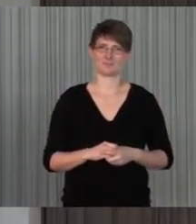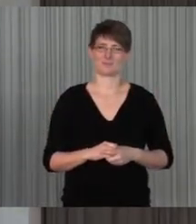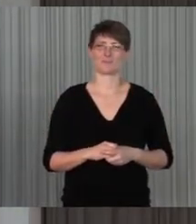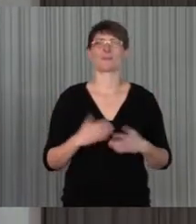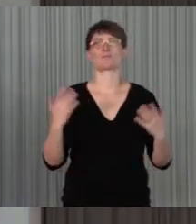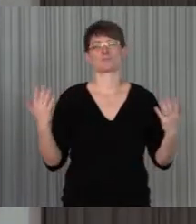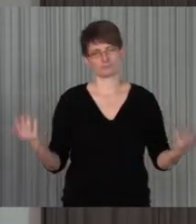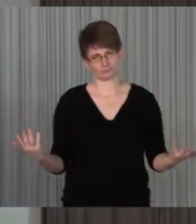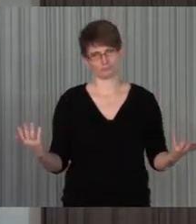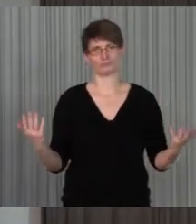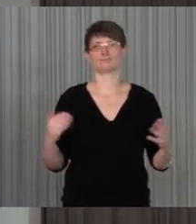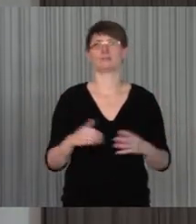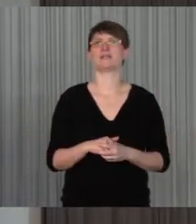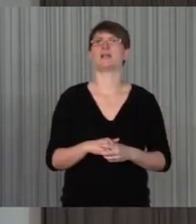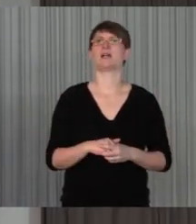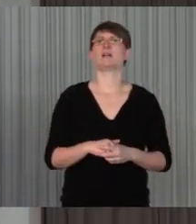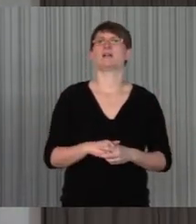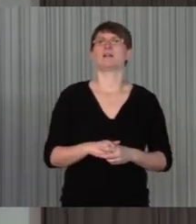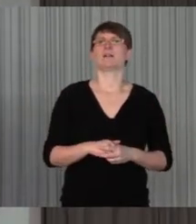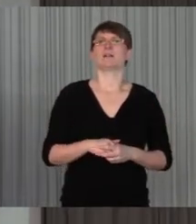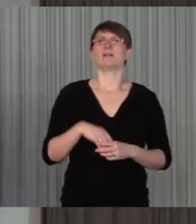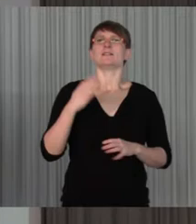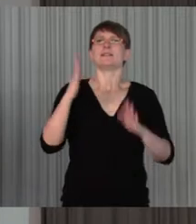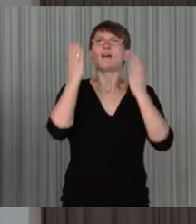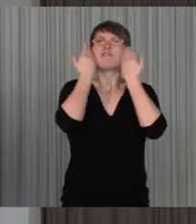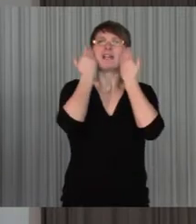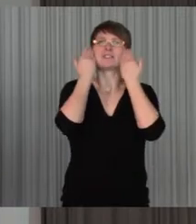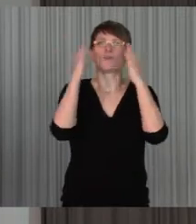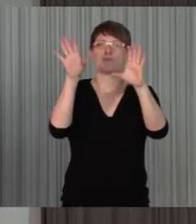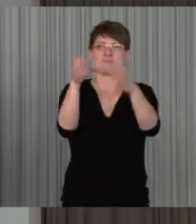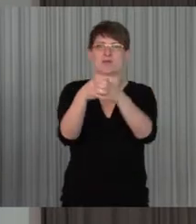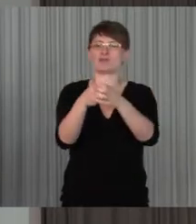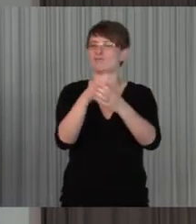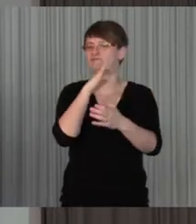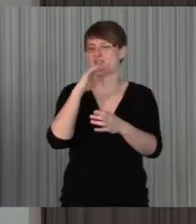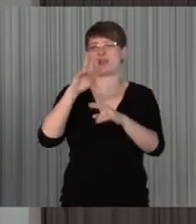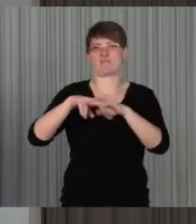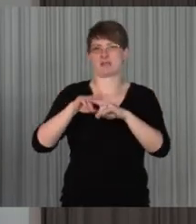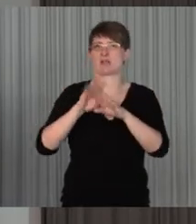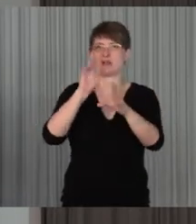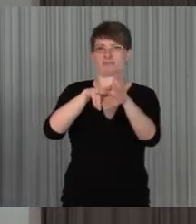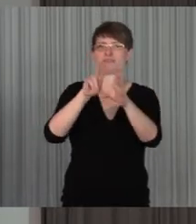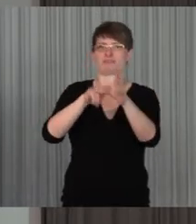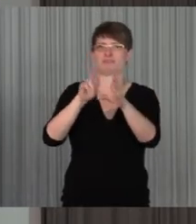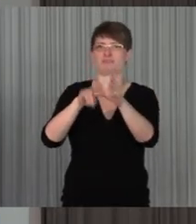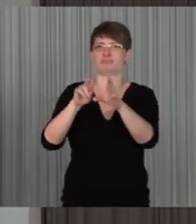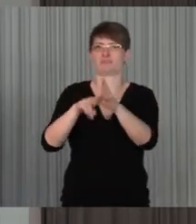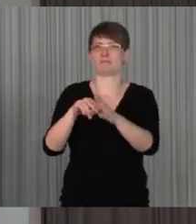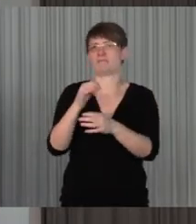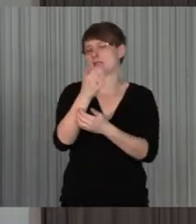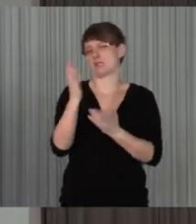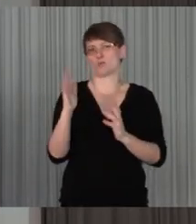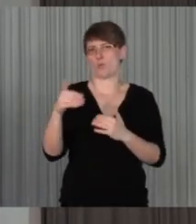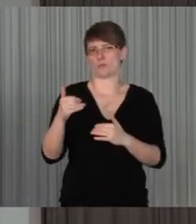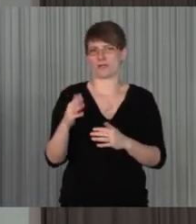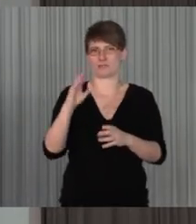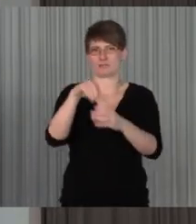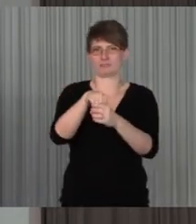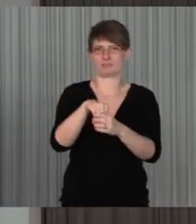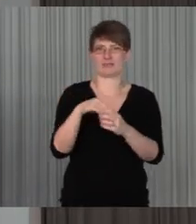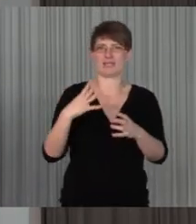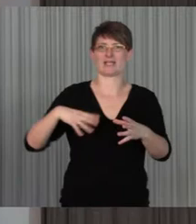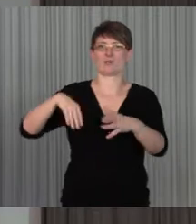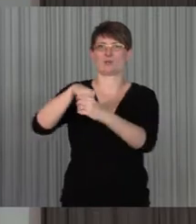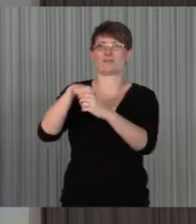Genau, das war alles zu dem. Also und es gibt auch eine Facebook-Gruppe, da sind viele schon Mitglieder, aber vielleicht manche auch noch nicht hier. Die Gruppe